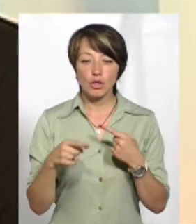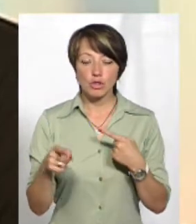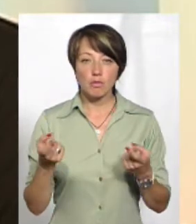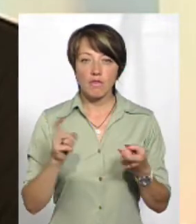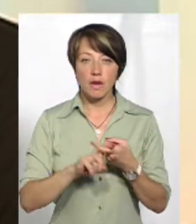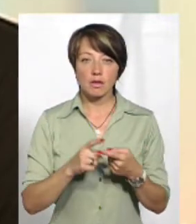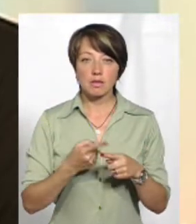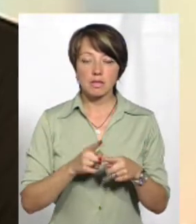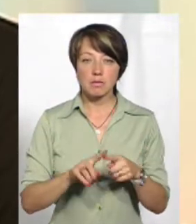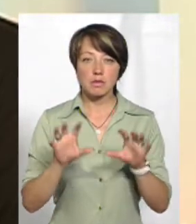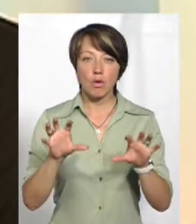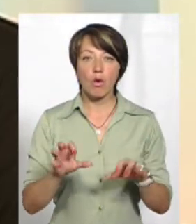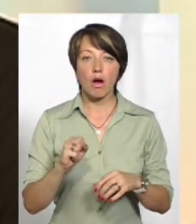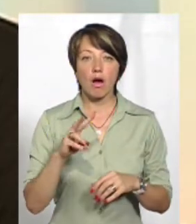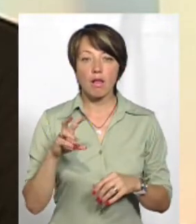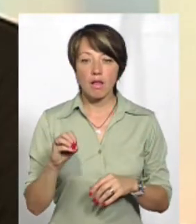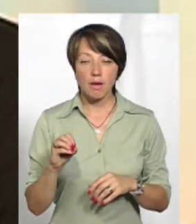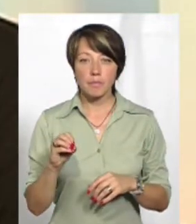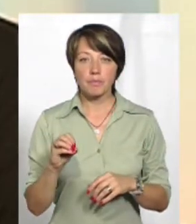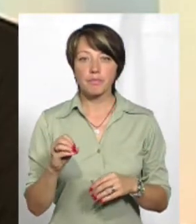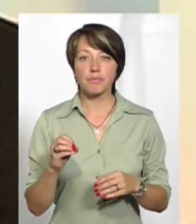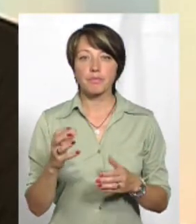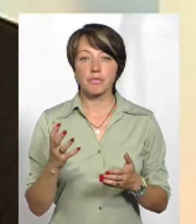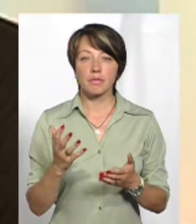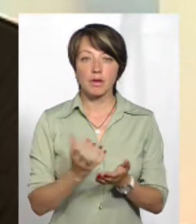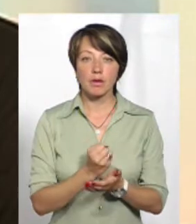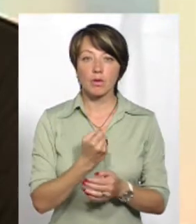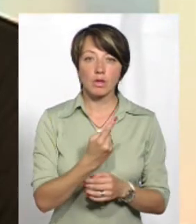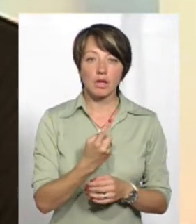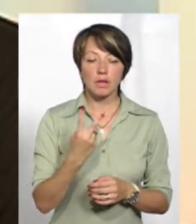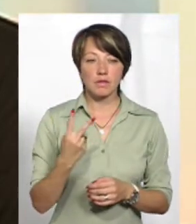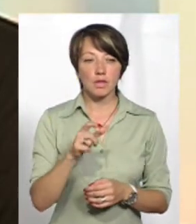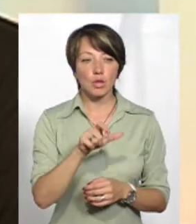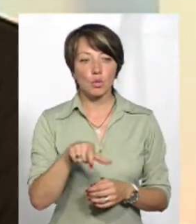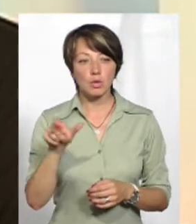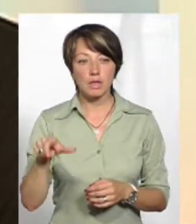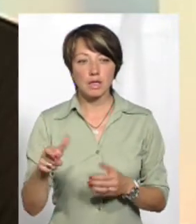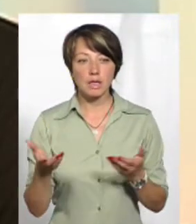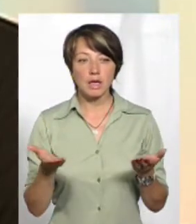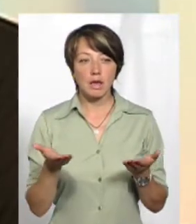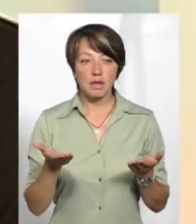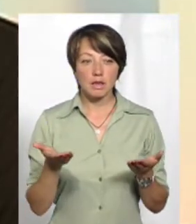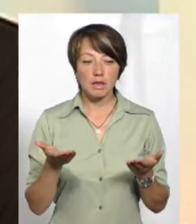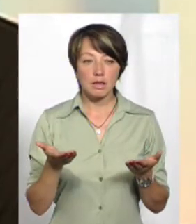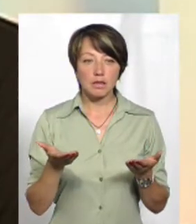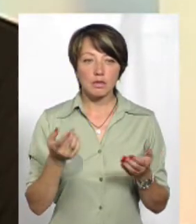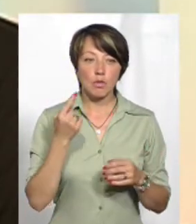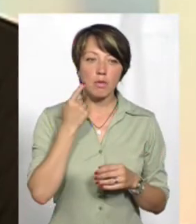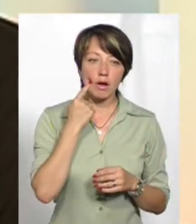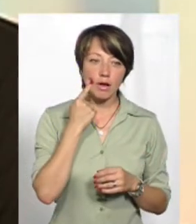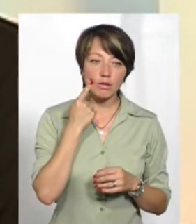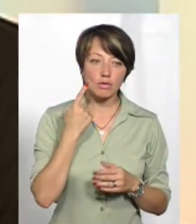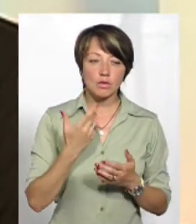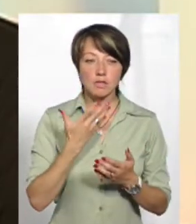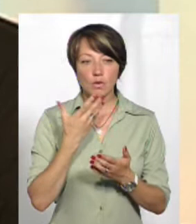які пов'язані з даним законом. Але однозначно знаходяться дві людини, які, знаєте, десь з образою, десь